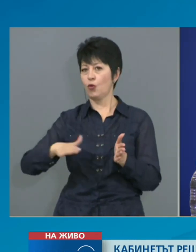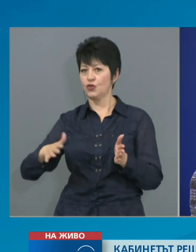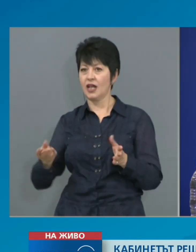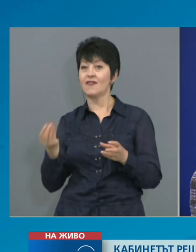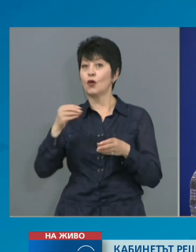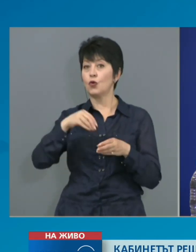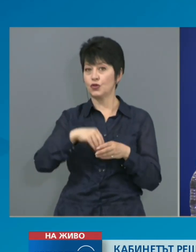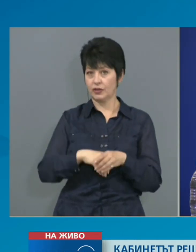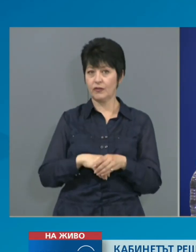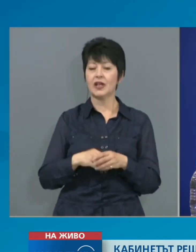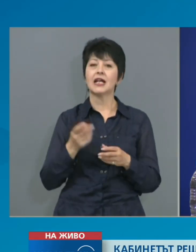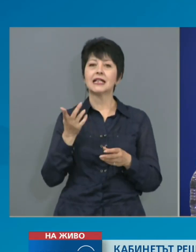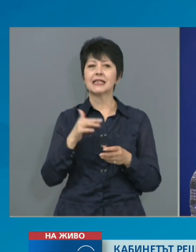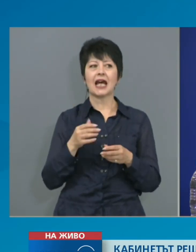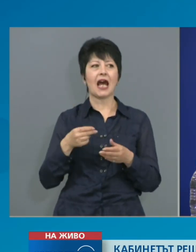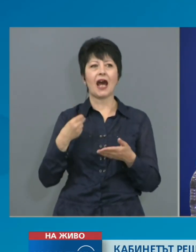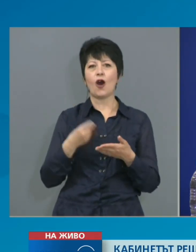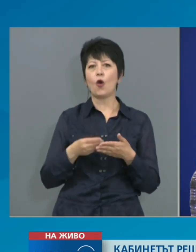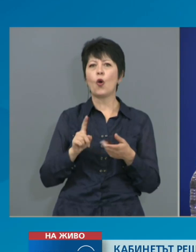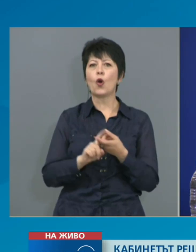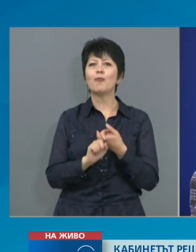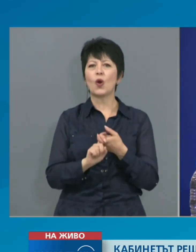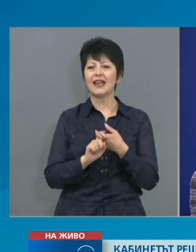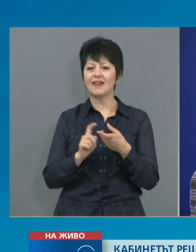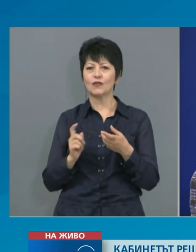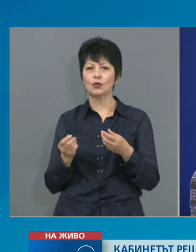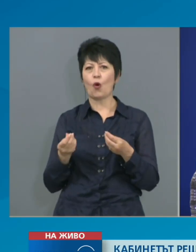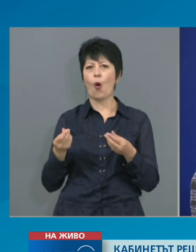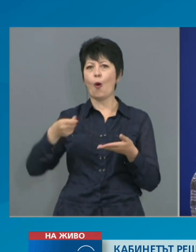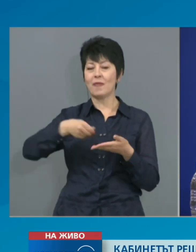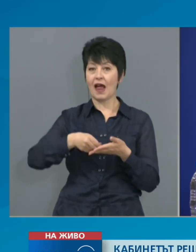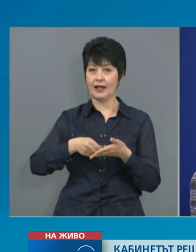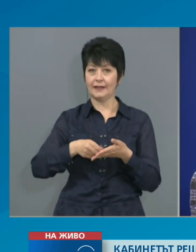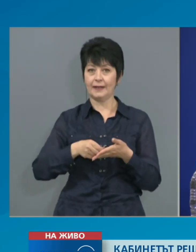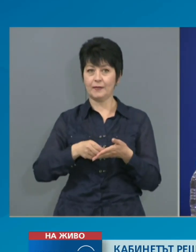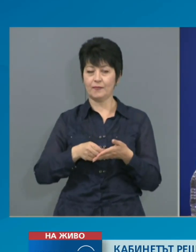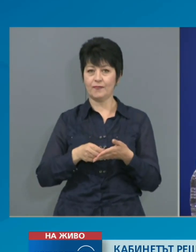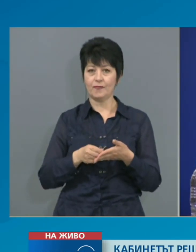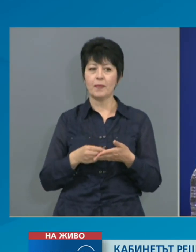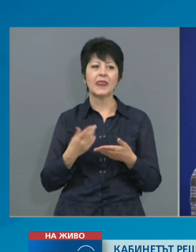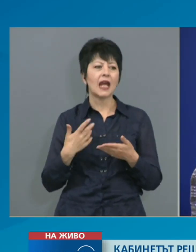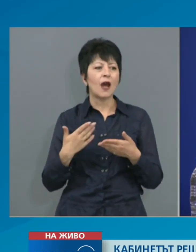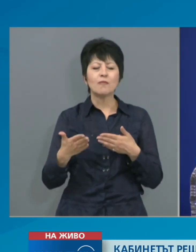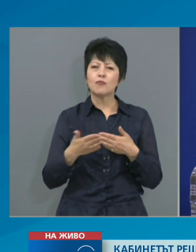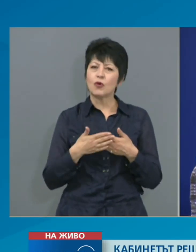и закона за корпоративното облакане. Последно изречение по отношение на процесуалните,